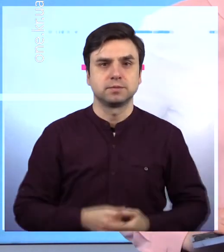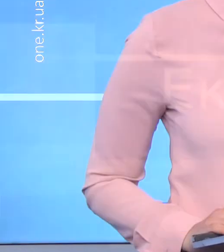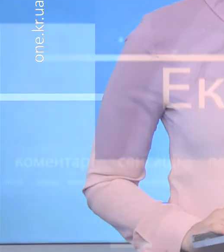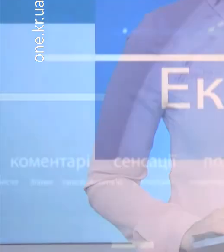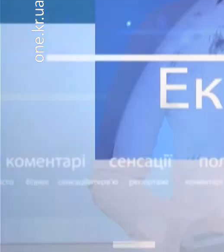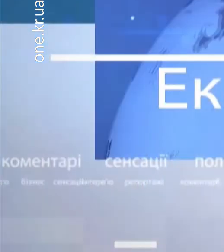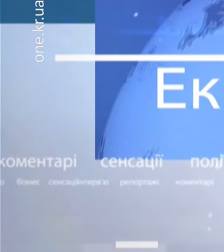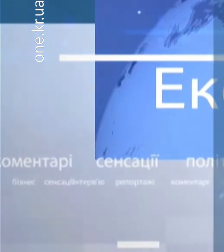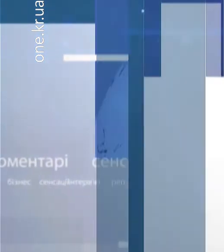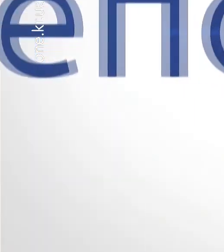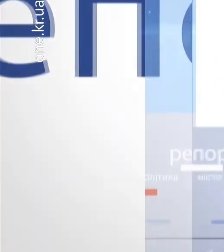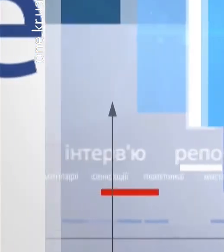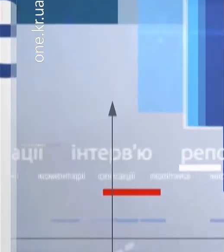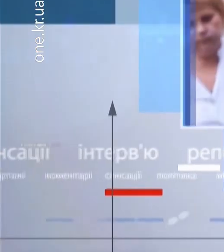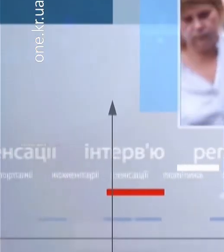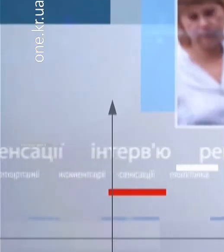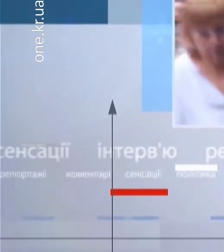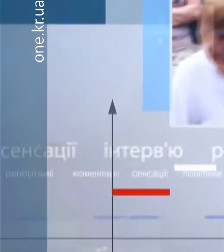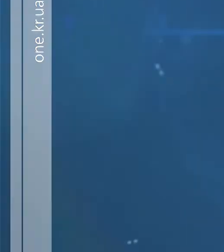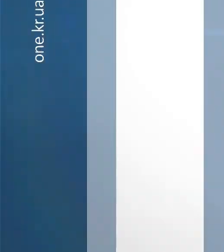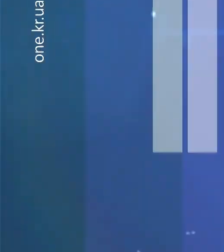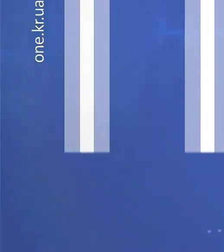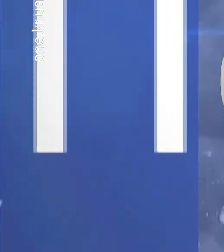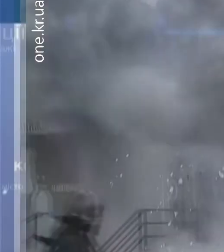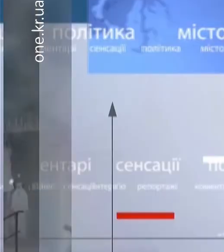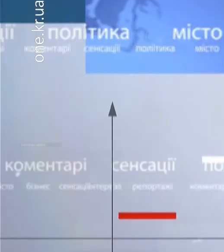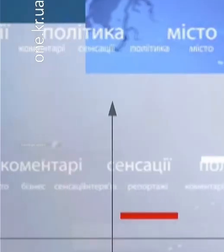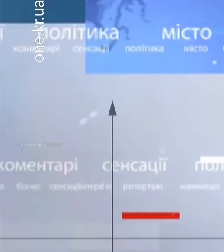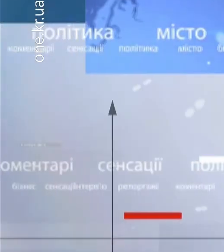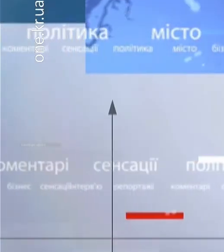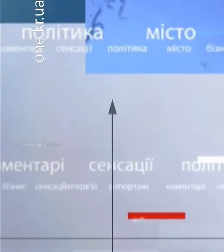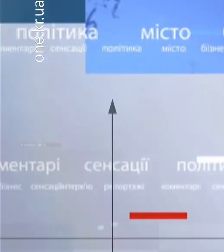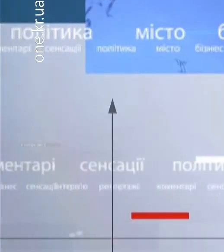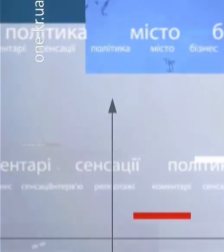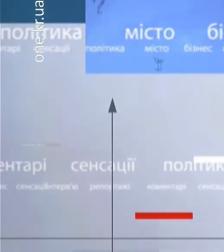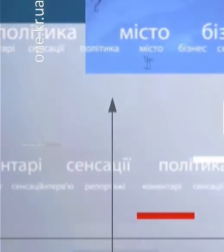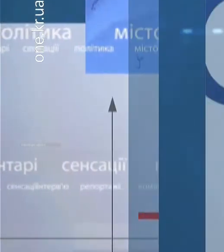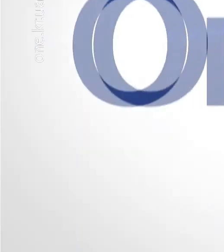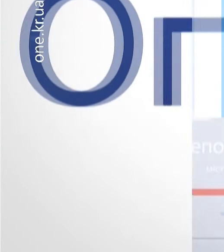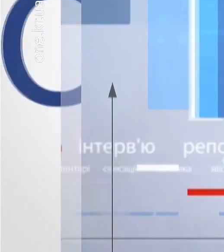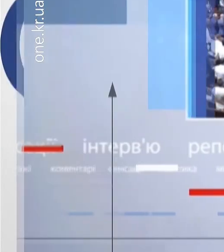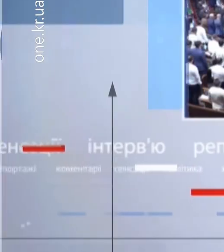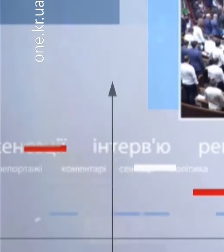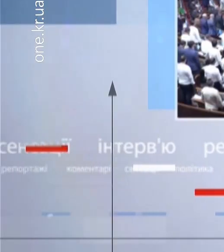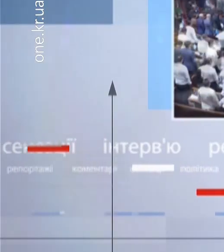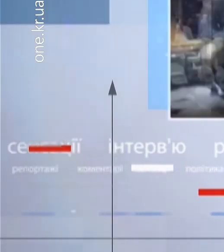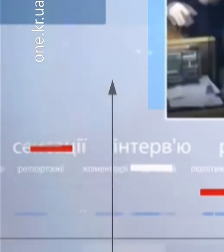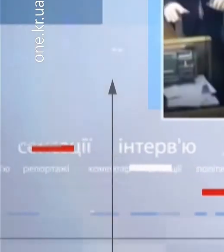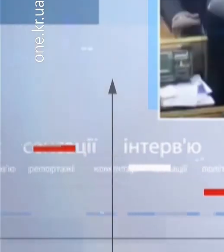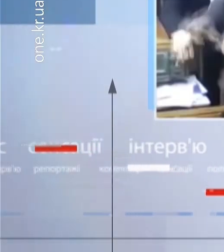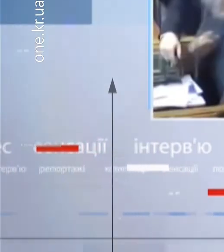Субтитрувальниця Оля